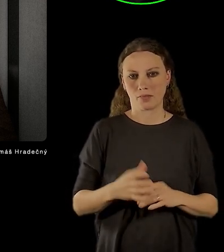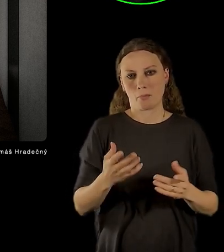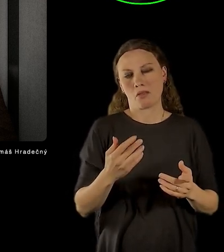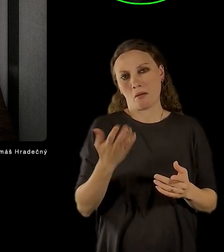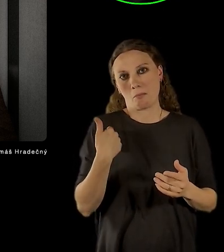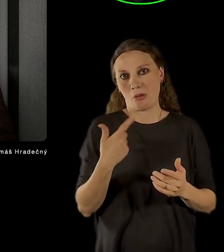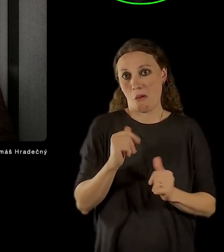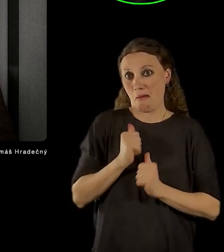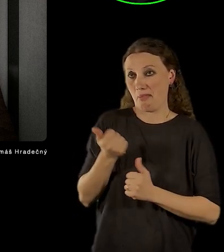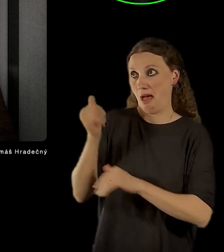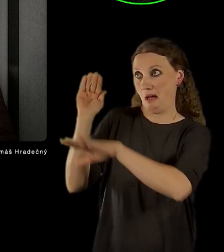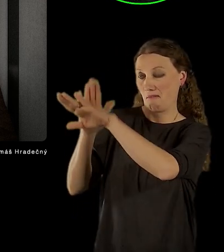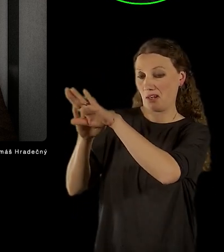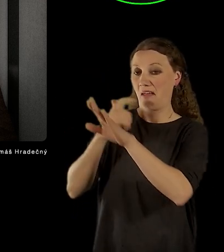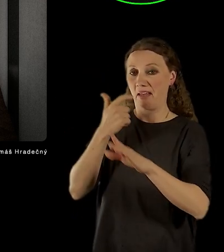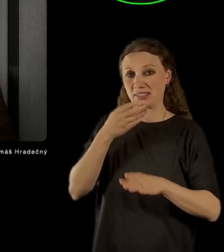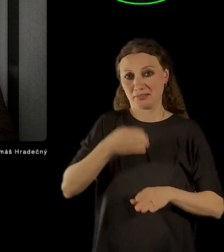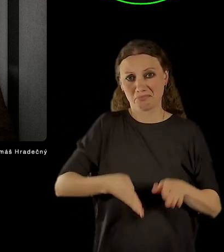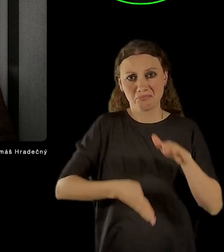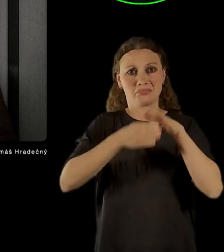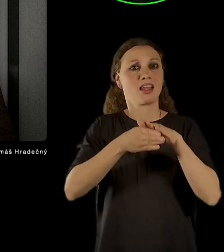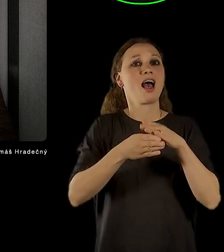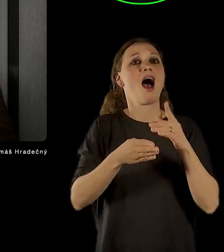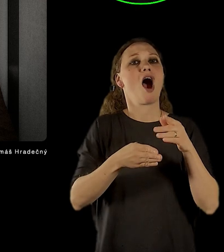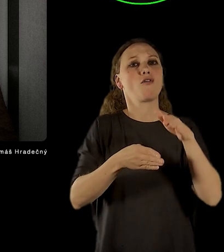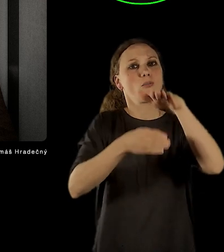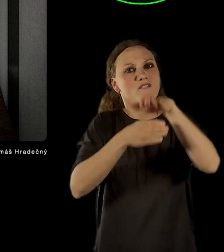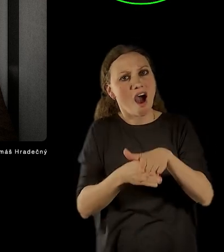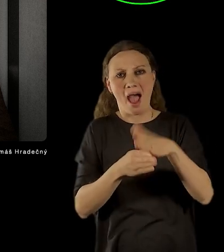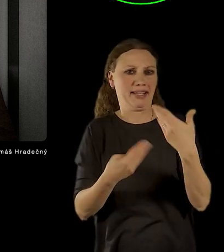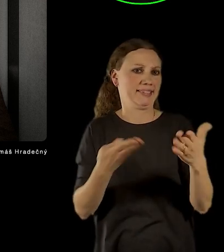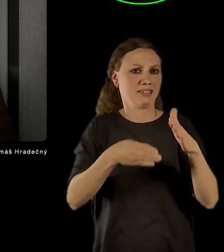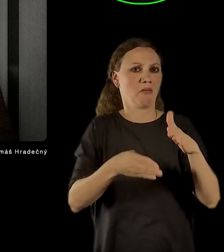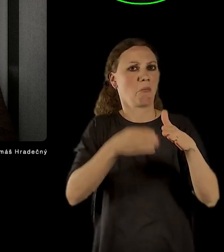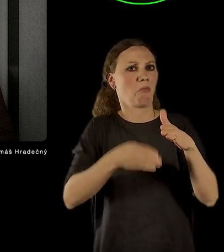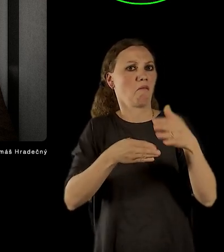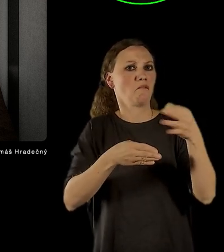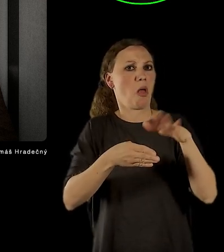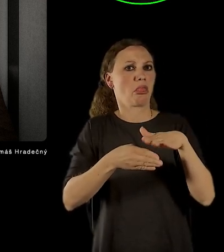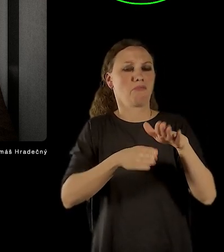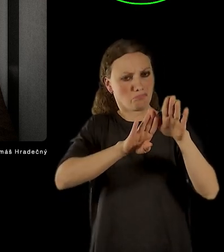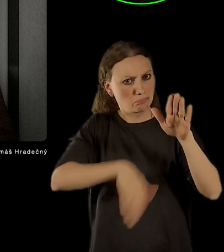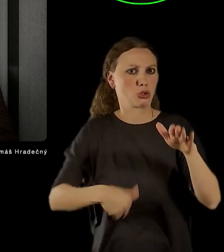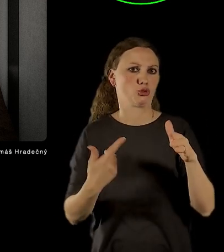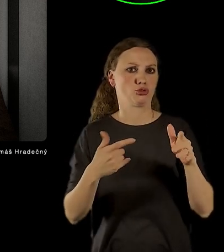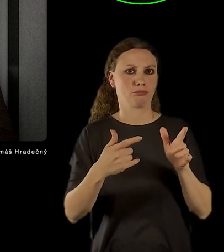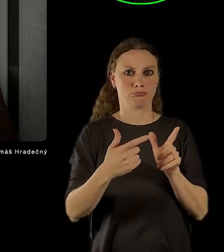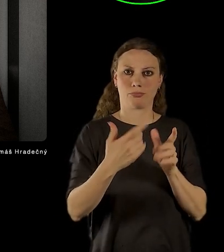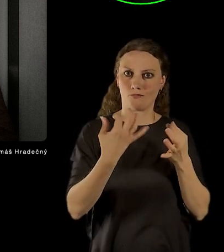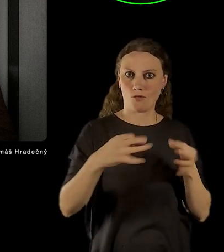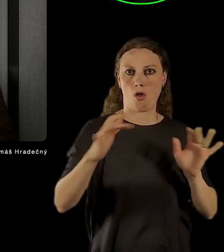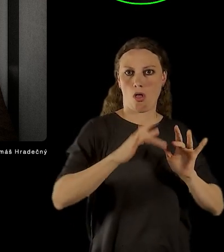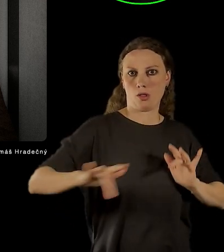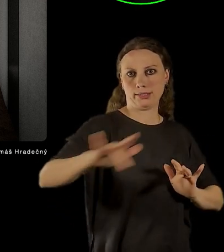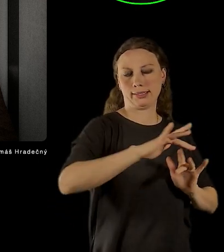odstranit právě proto, že v těch sedmdesátých letech zmizel v podstatě všechny stropy,